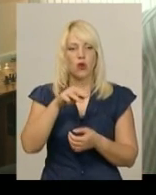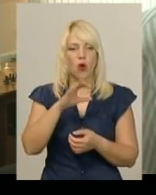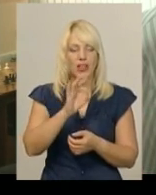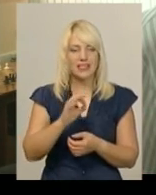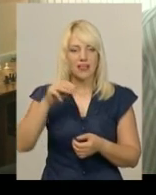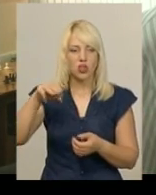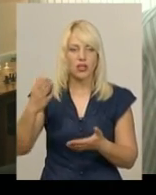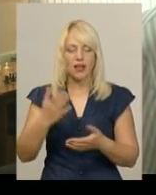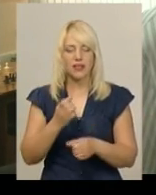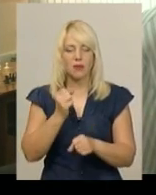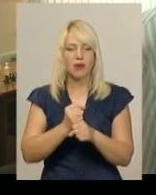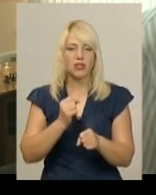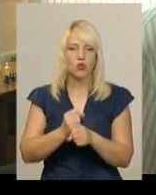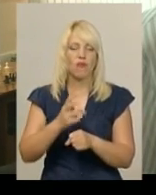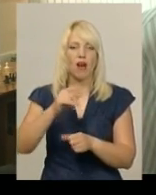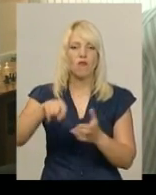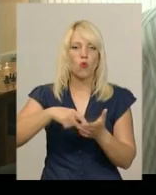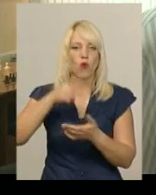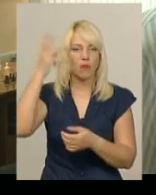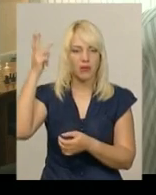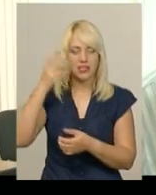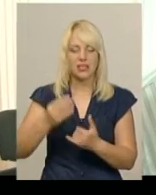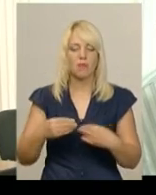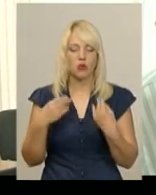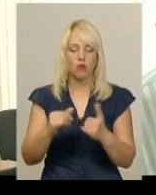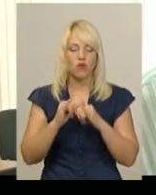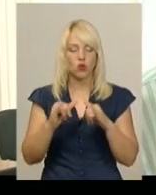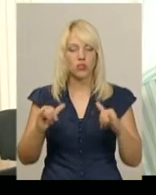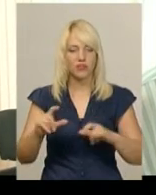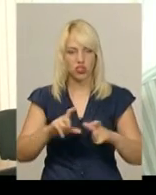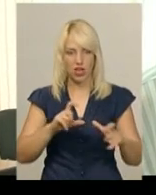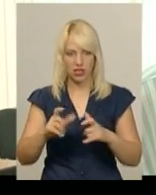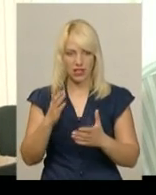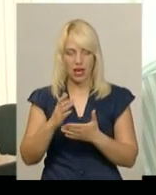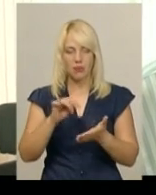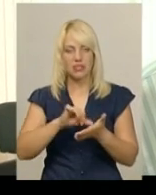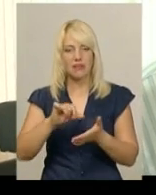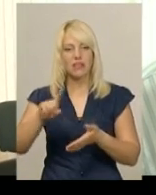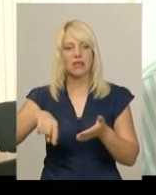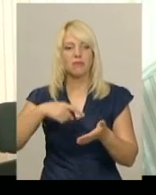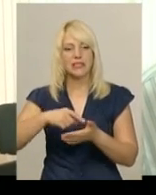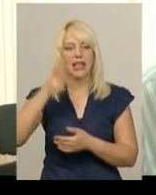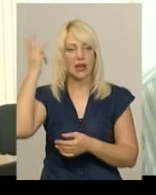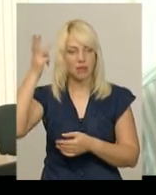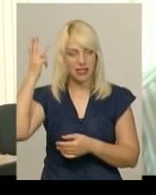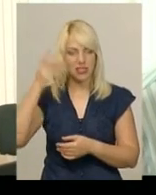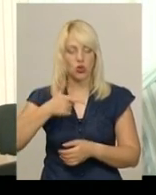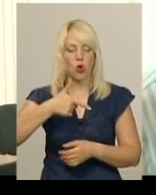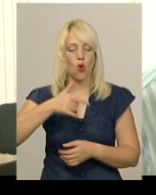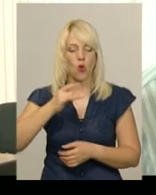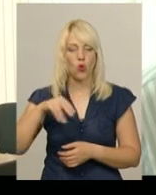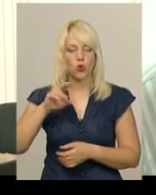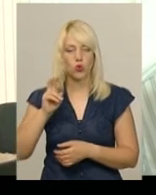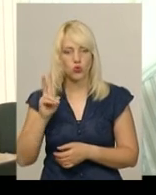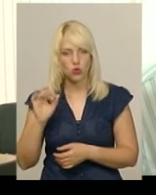Хмельницького міста, займався розвитком шахів. Представники міста Хмельницького, Городоцького та